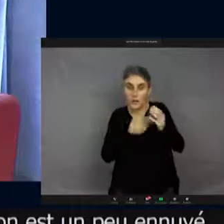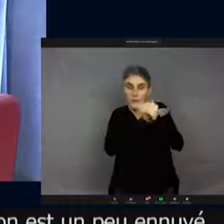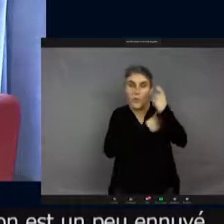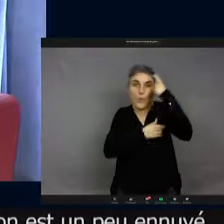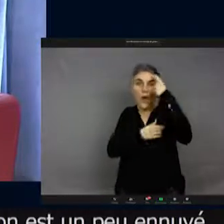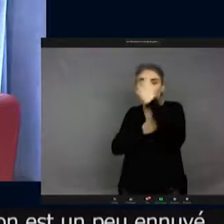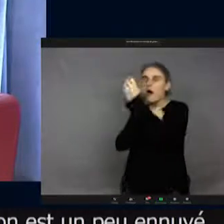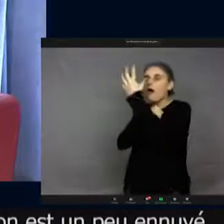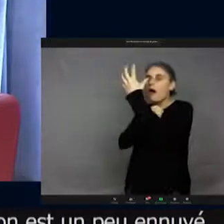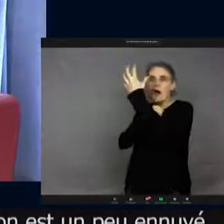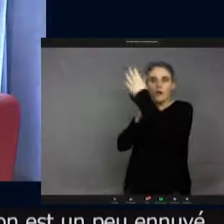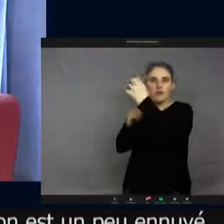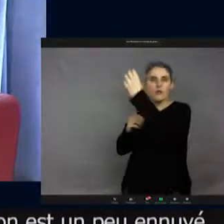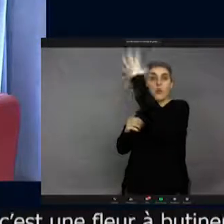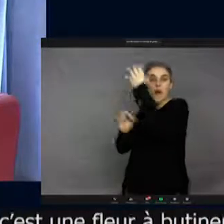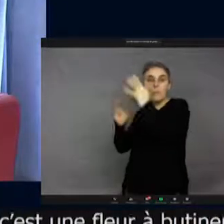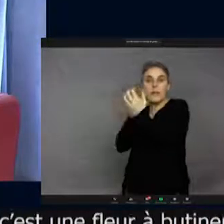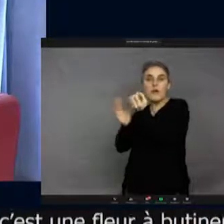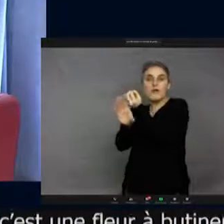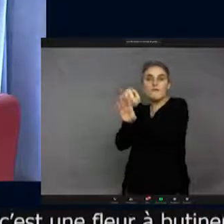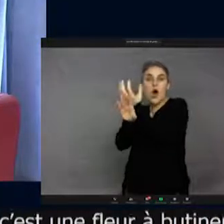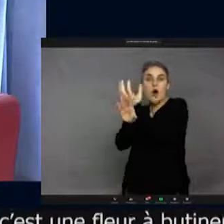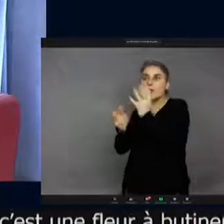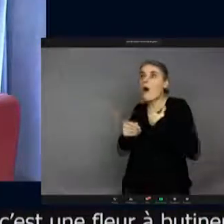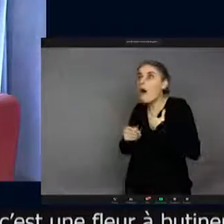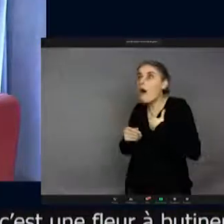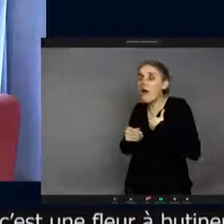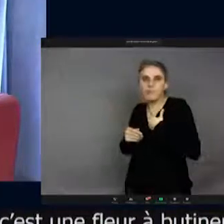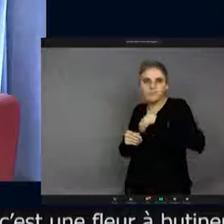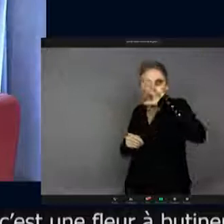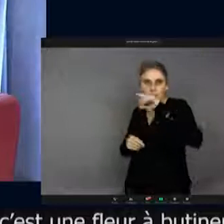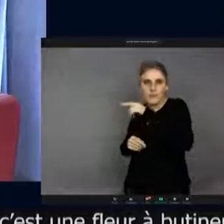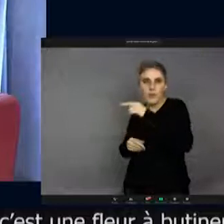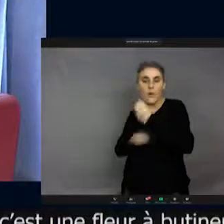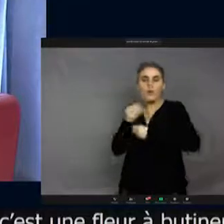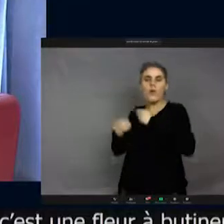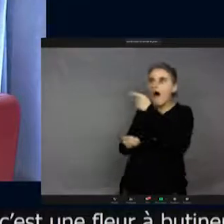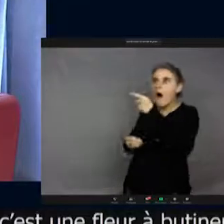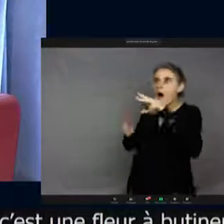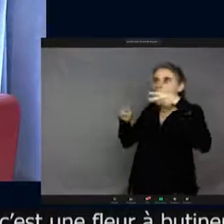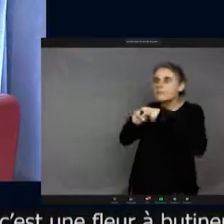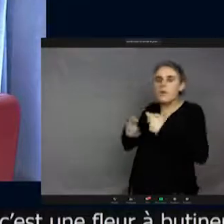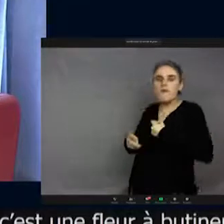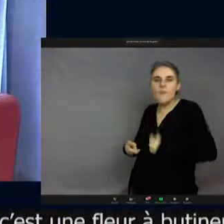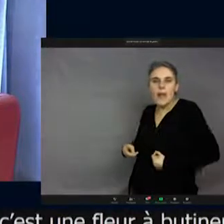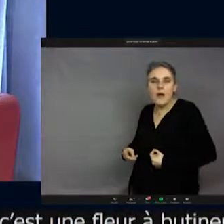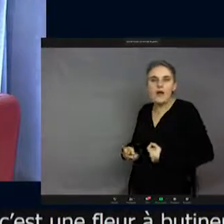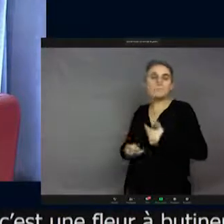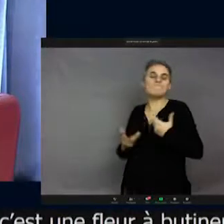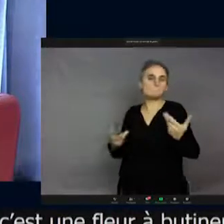qui font penser à une fleur. Certaines longueurs d'onde qui pourraient penser à une femelle. Sinon, une des grandes explications aussi, c'est que